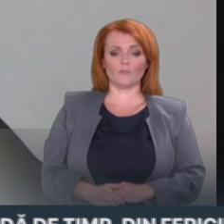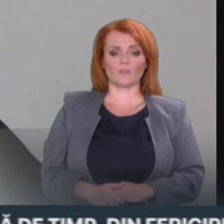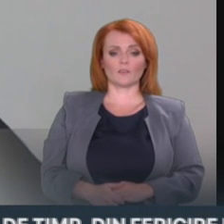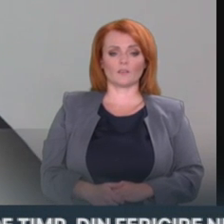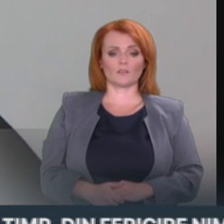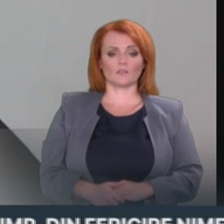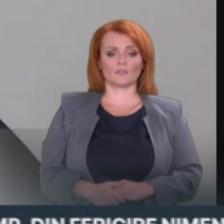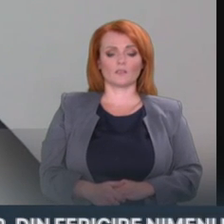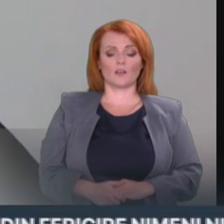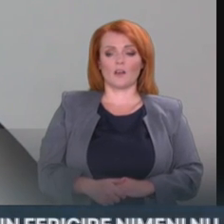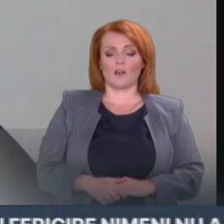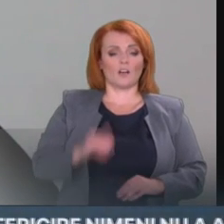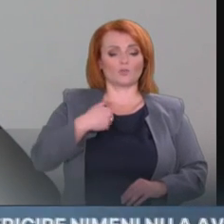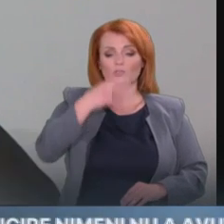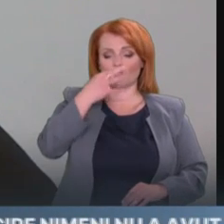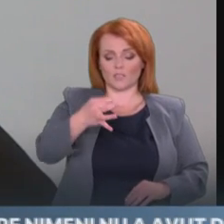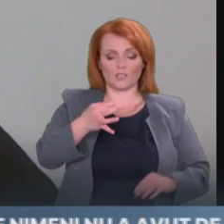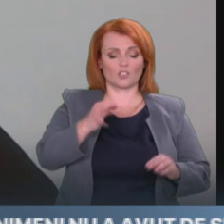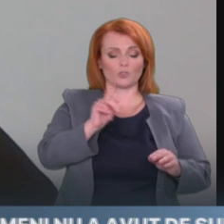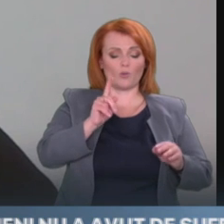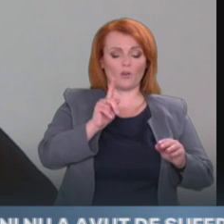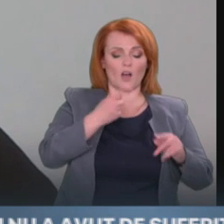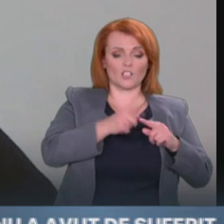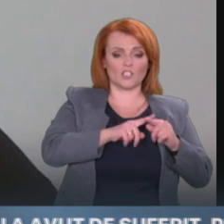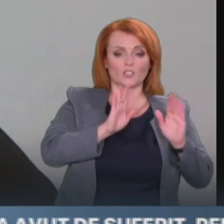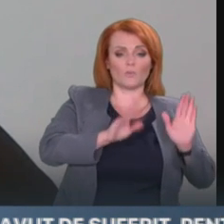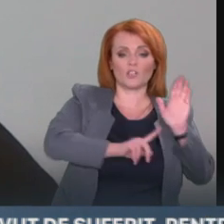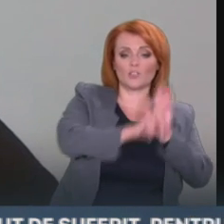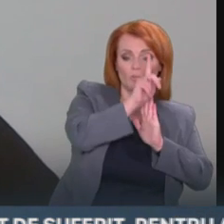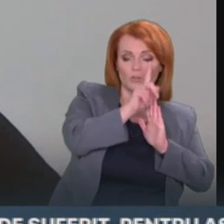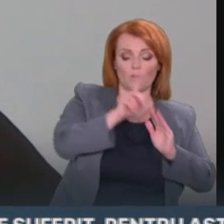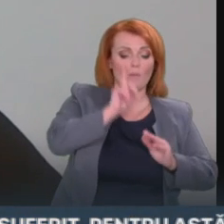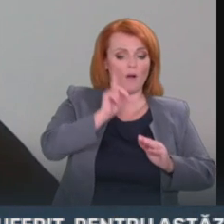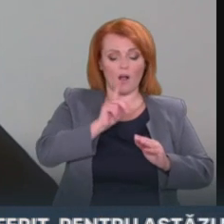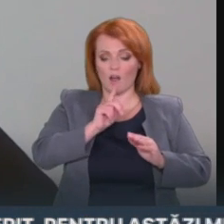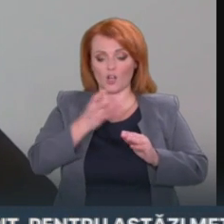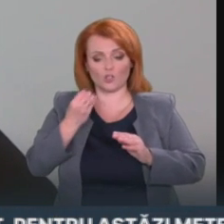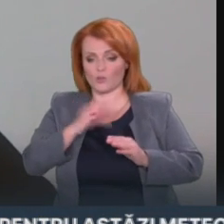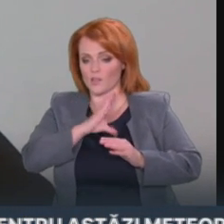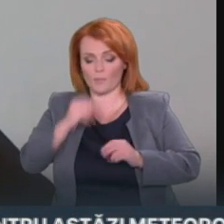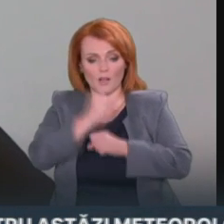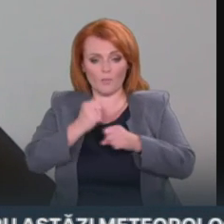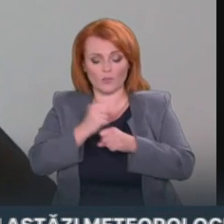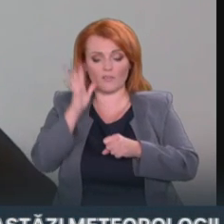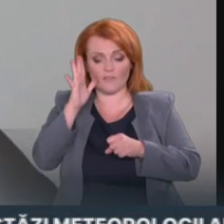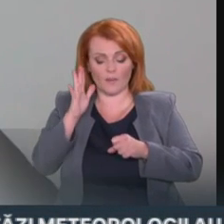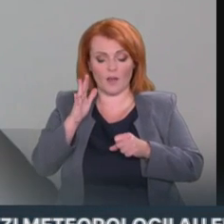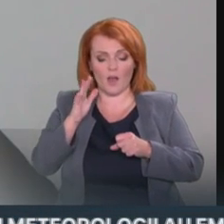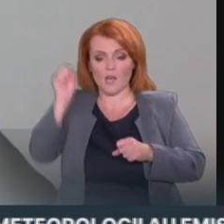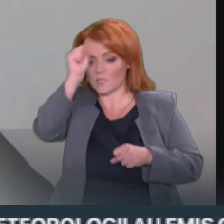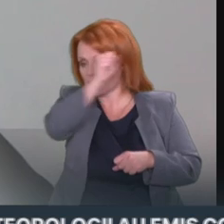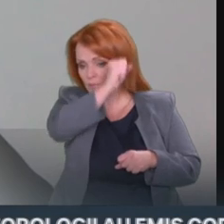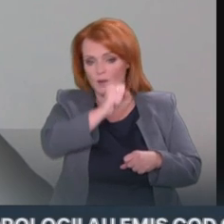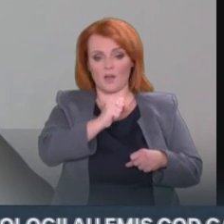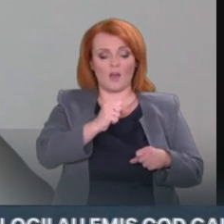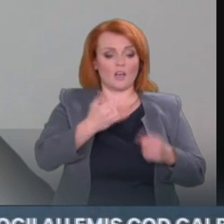este doar începutul. Noi nu am intrat în sezonul de încălzire. Ori, Guvernul va trebui să vină cu multe alte miliarde de lei